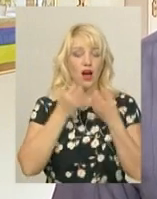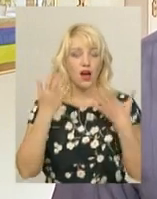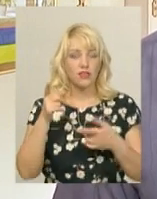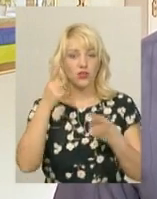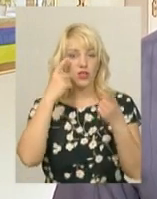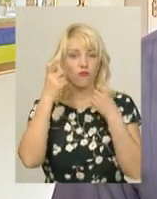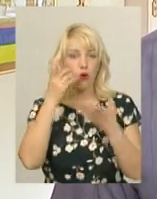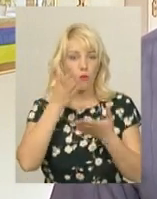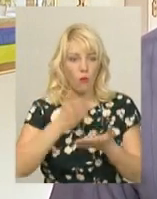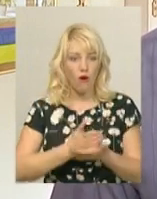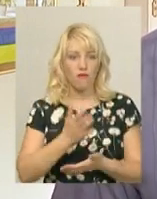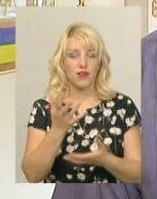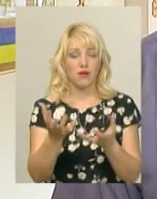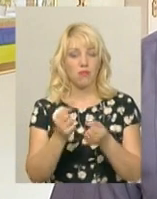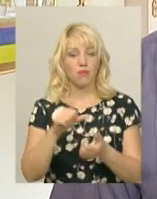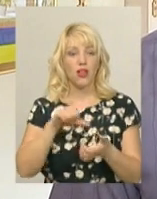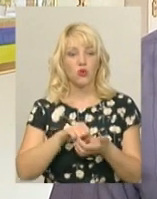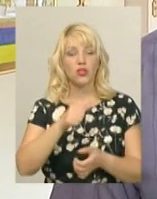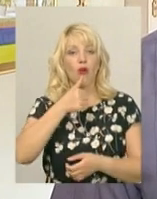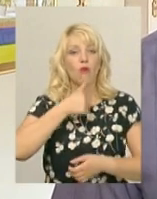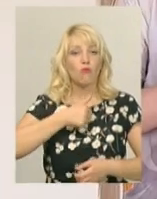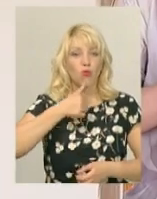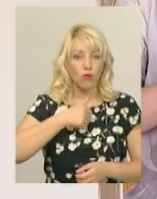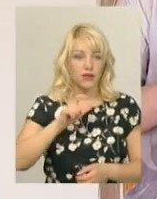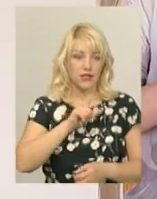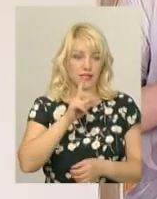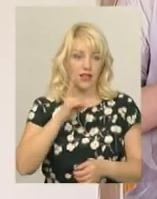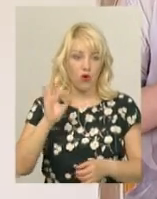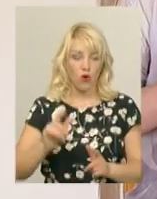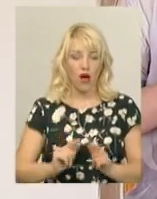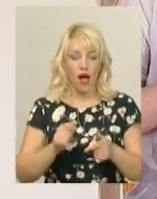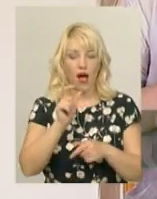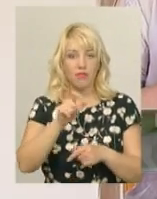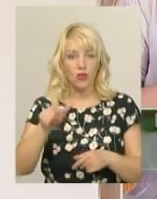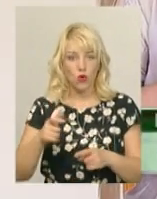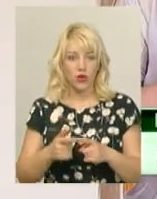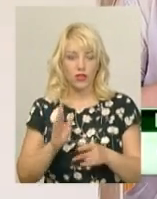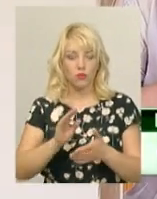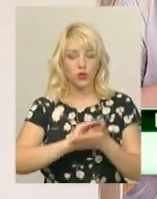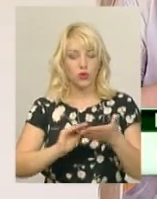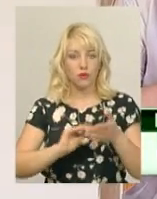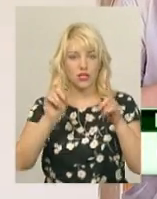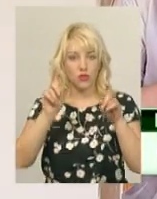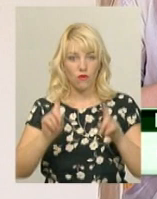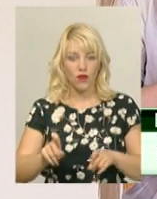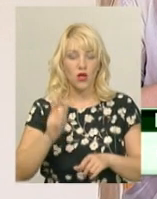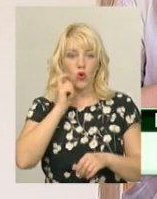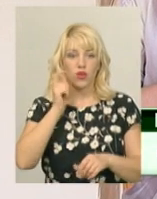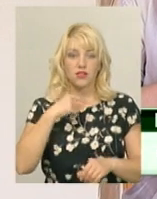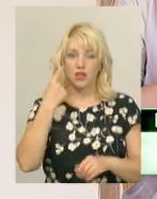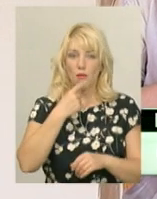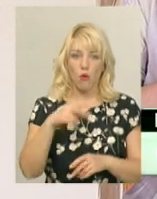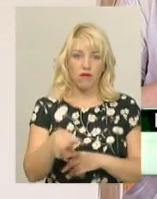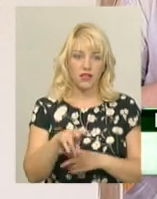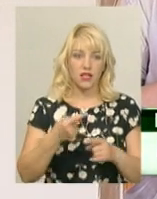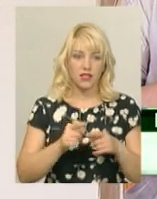тому що вони приймали участь у впробному ЗНО. Абітурієнти писатимуть тестування з української мови та літератури. На це виділено